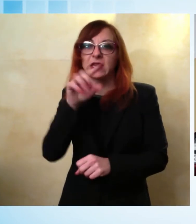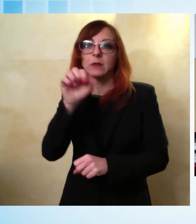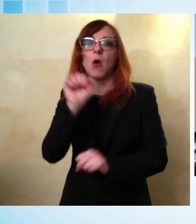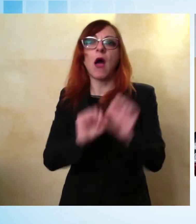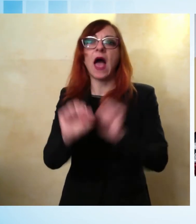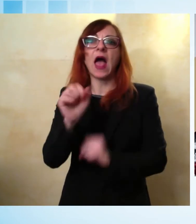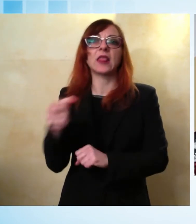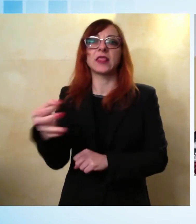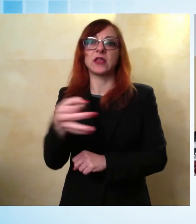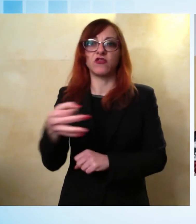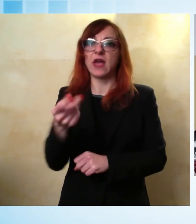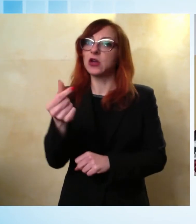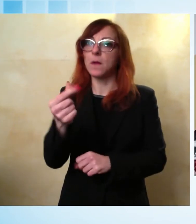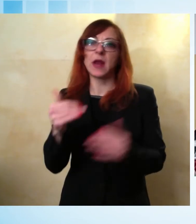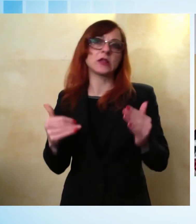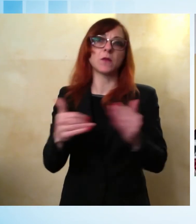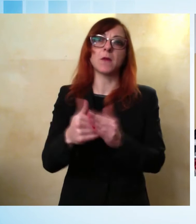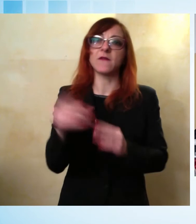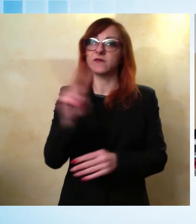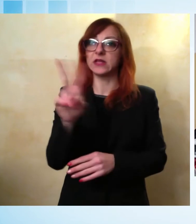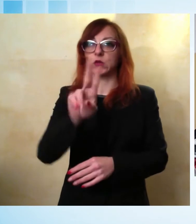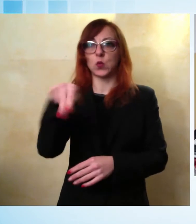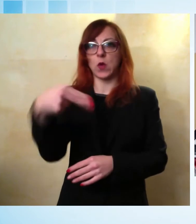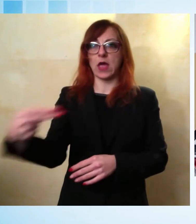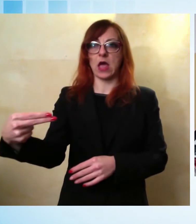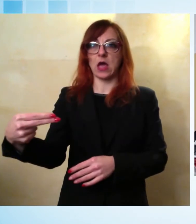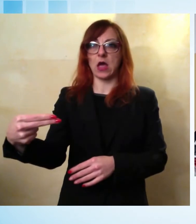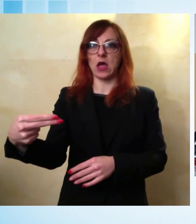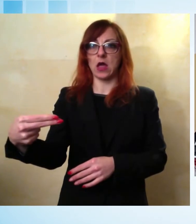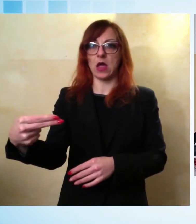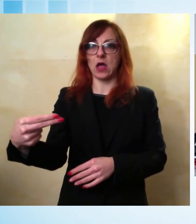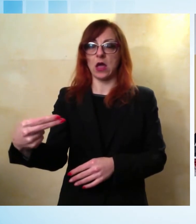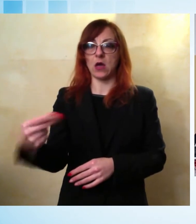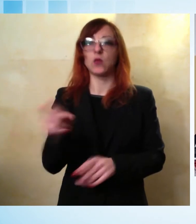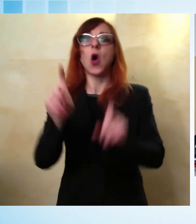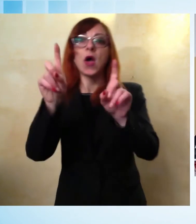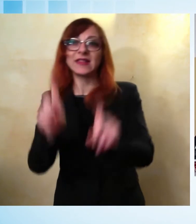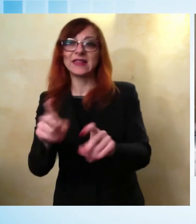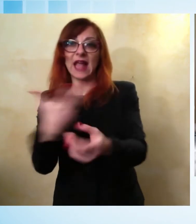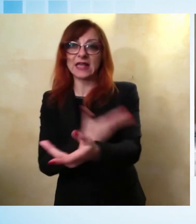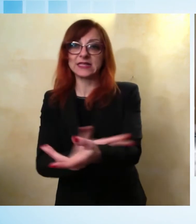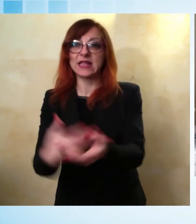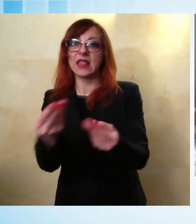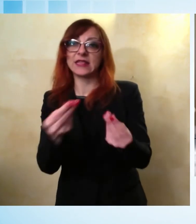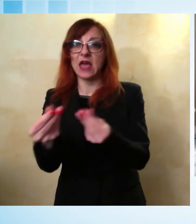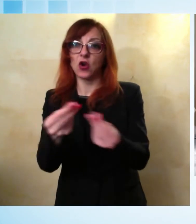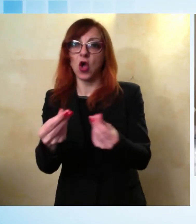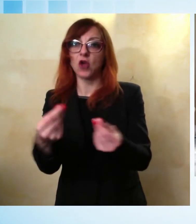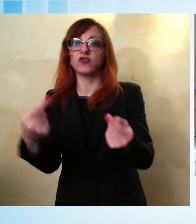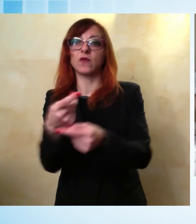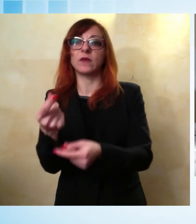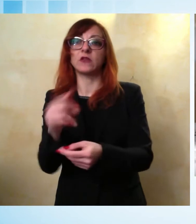prezzo calmerato massimo di 22 euro e il test sierologico a 20 euro. L'elenco delle farmacie aderenti all